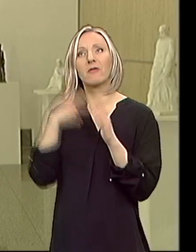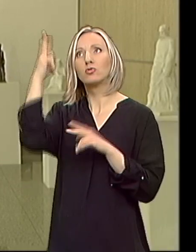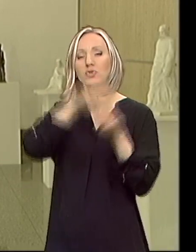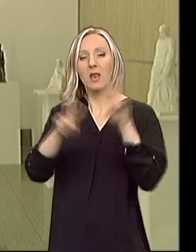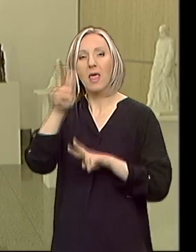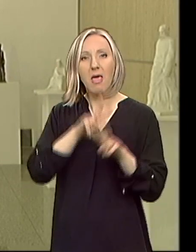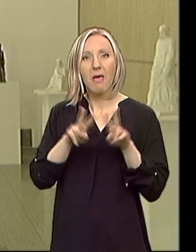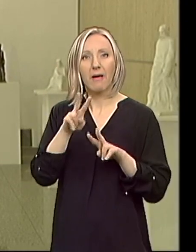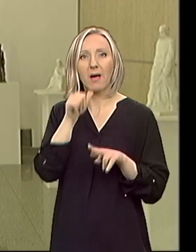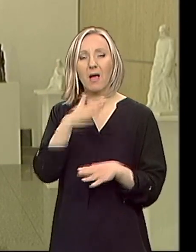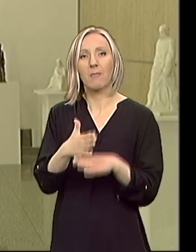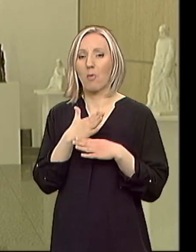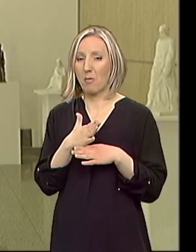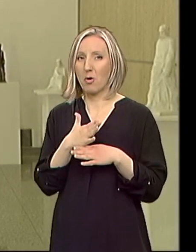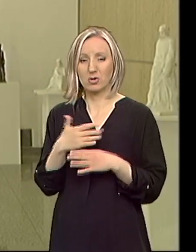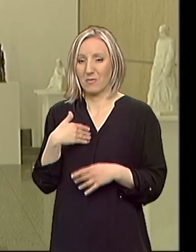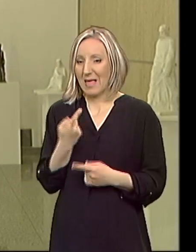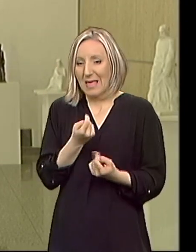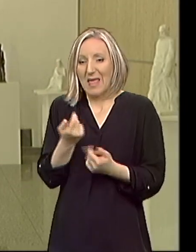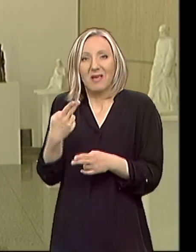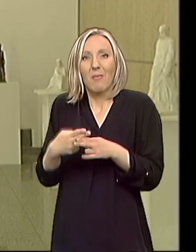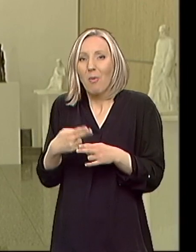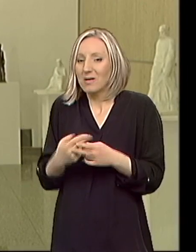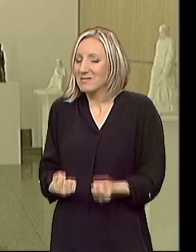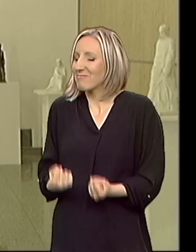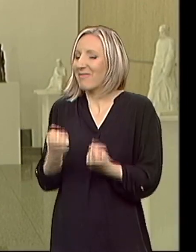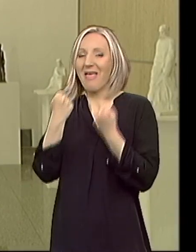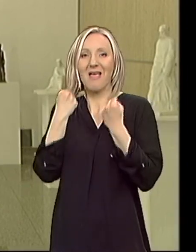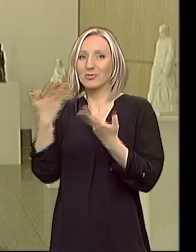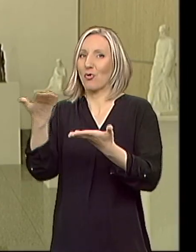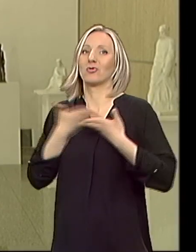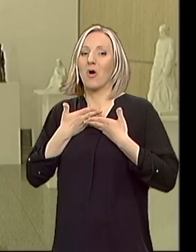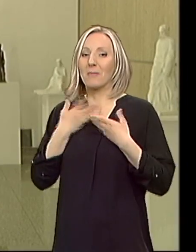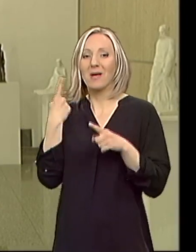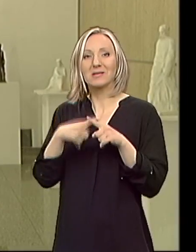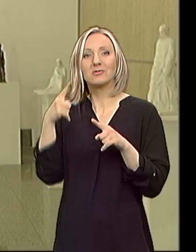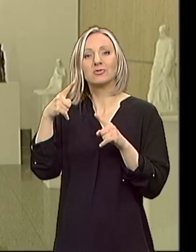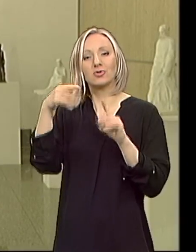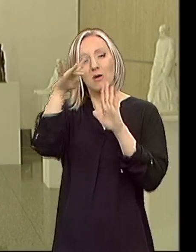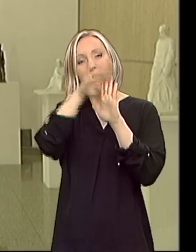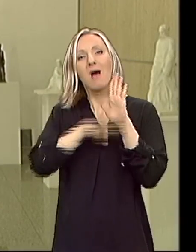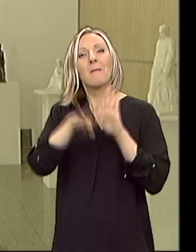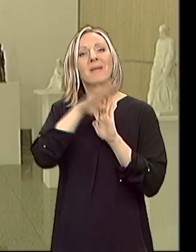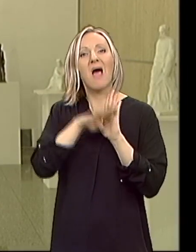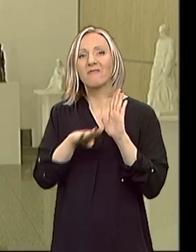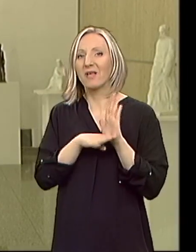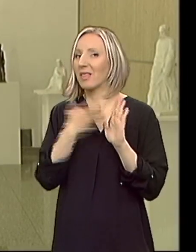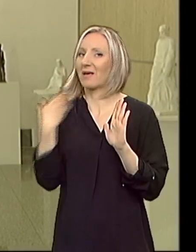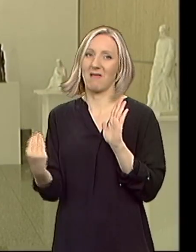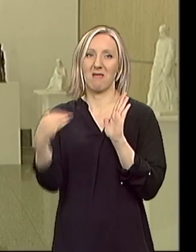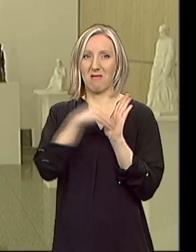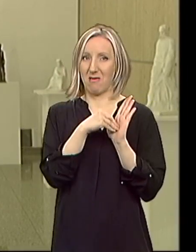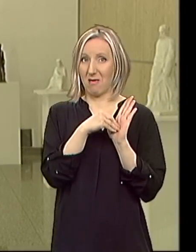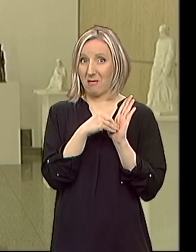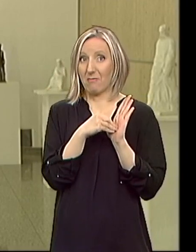obolili od redkih bolesti jako teško dolaze, jer, nažalost, nisu prepoznati na adekvatan način u postojećim pravilnicima, koji